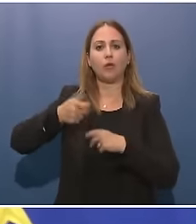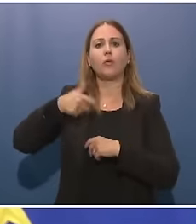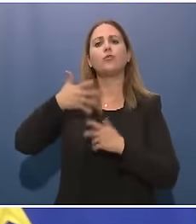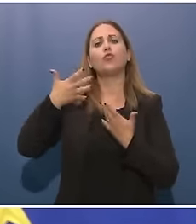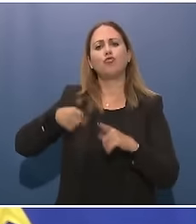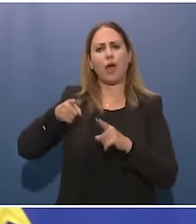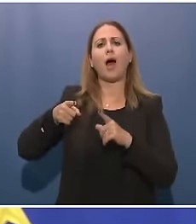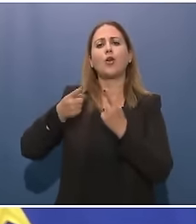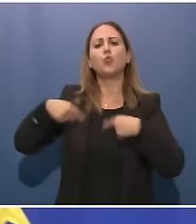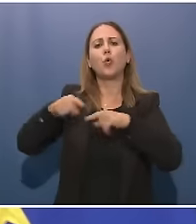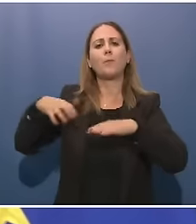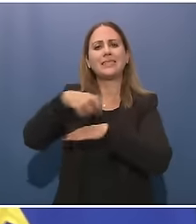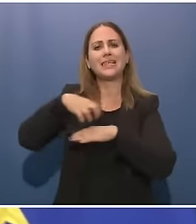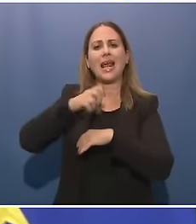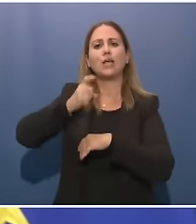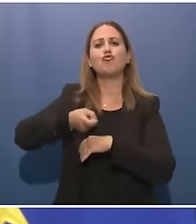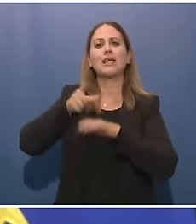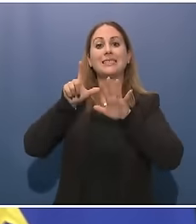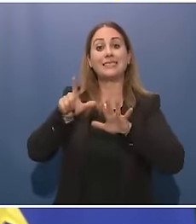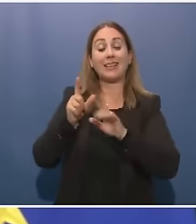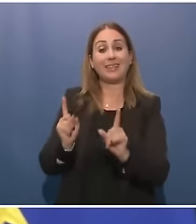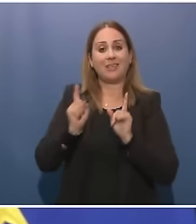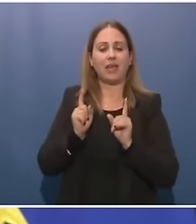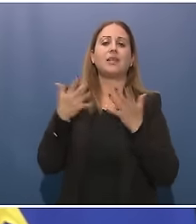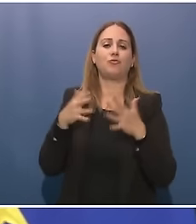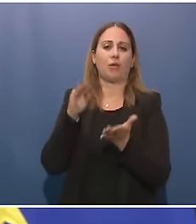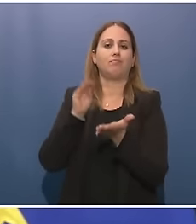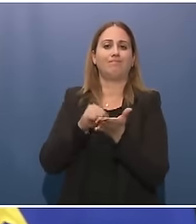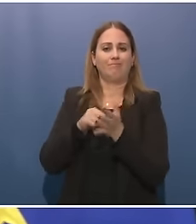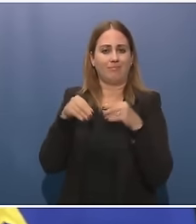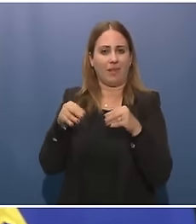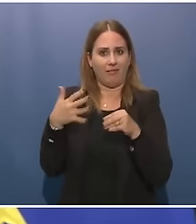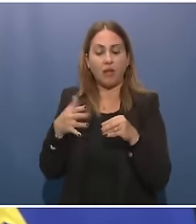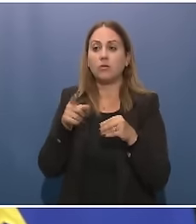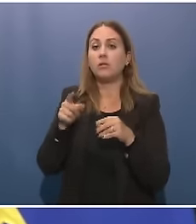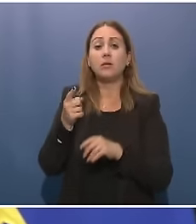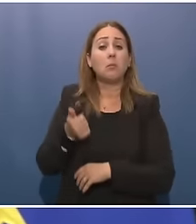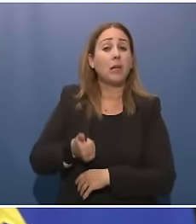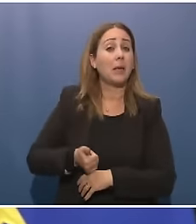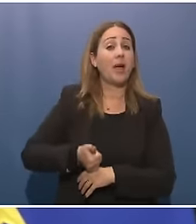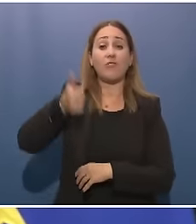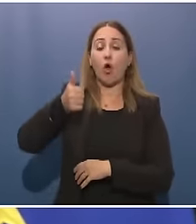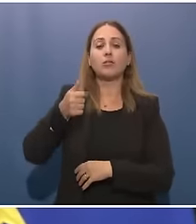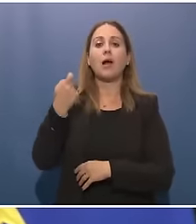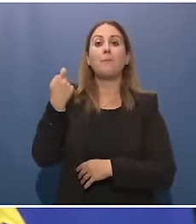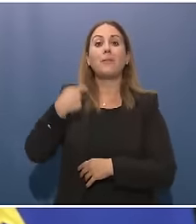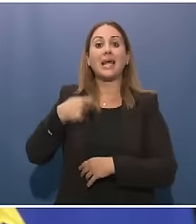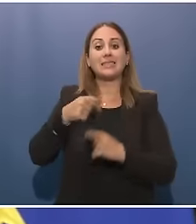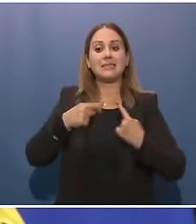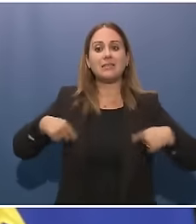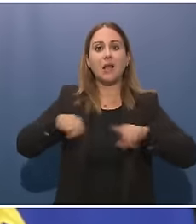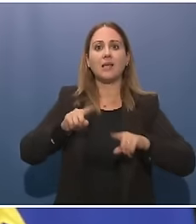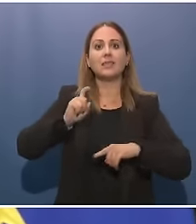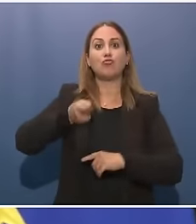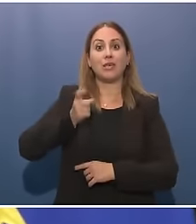difesa, che è un unicum. Non era mai accaduto che una presidenza G7 decidesse di organizzare anche una